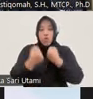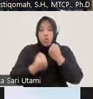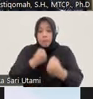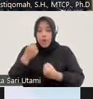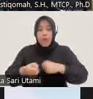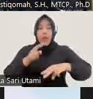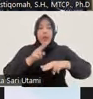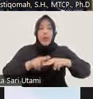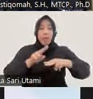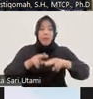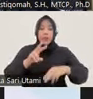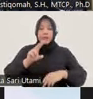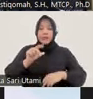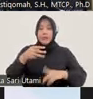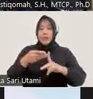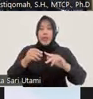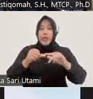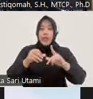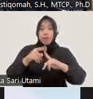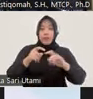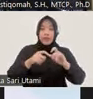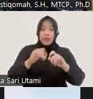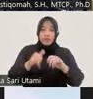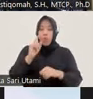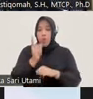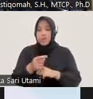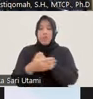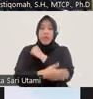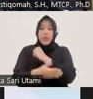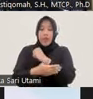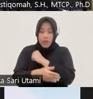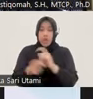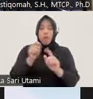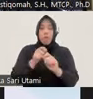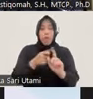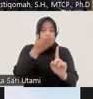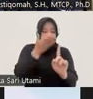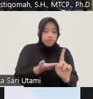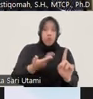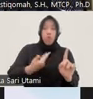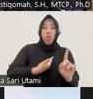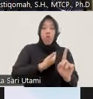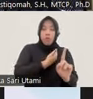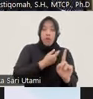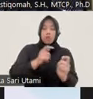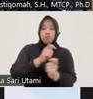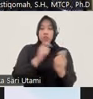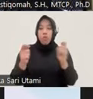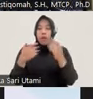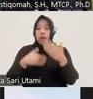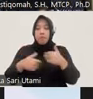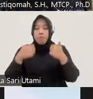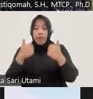yang merupakan kewajiban negara untuk mengembalikan kondisi pelaku yang juga merupakan korban atas tindakannya sendiri nah